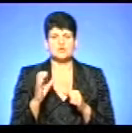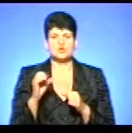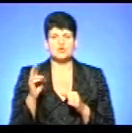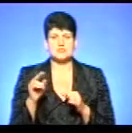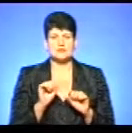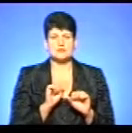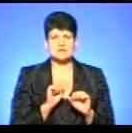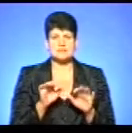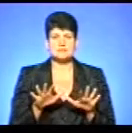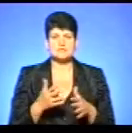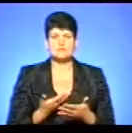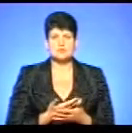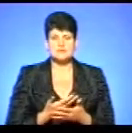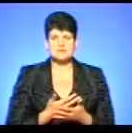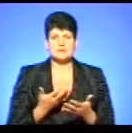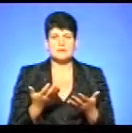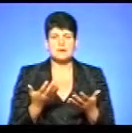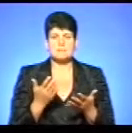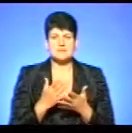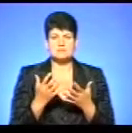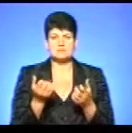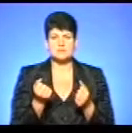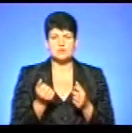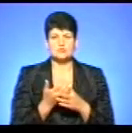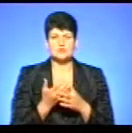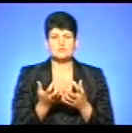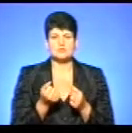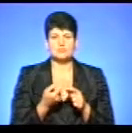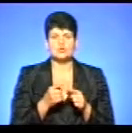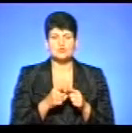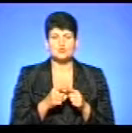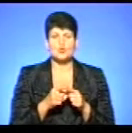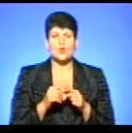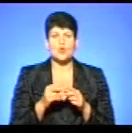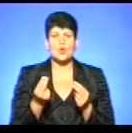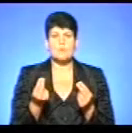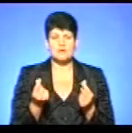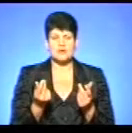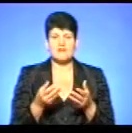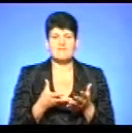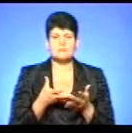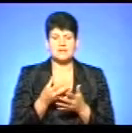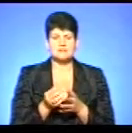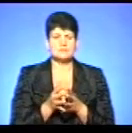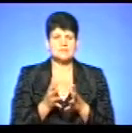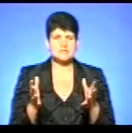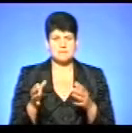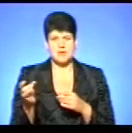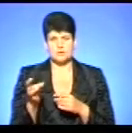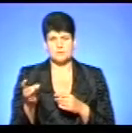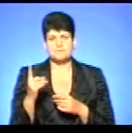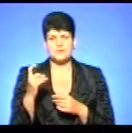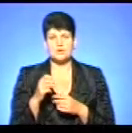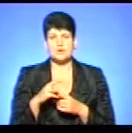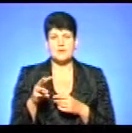за місцем проживання, за місцем утримання субсидії, щоб отримати таку компенсацію, яка виплачується у розмірі, максимальному розмірі 100